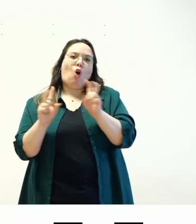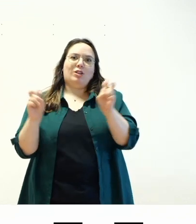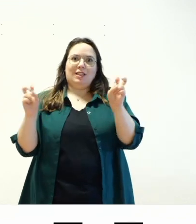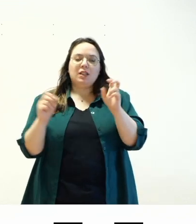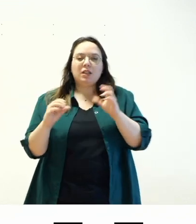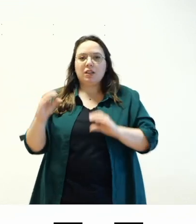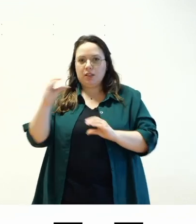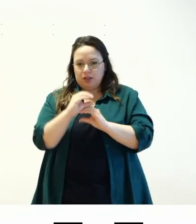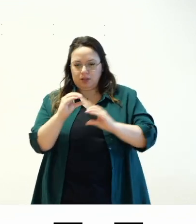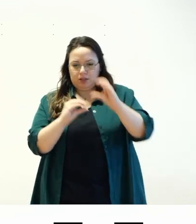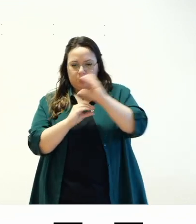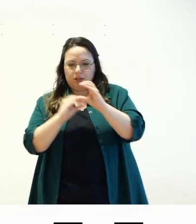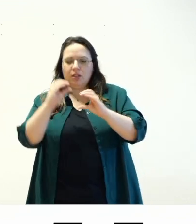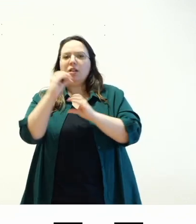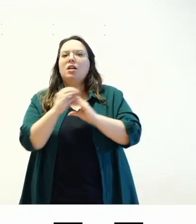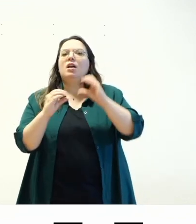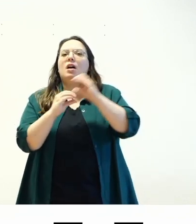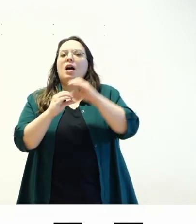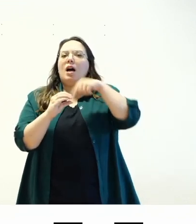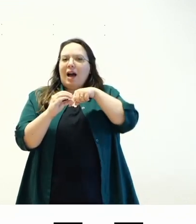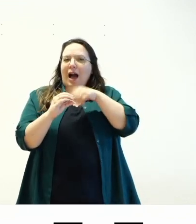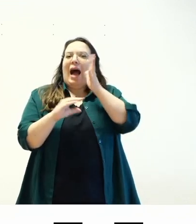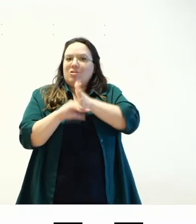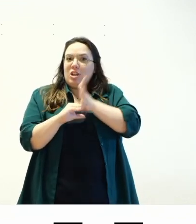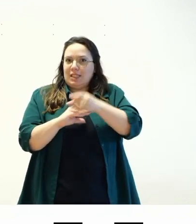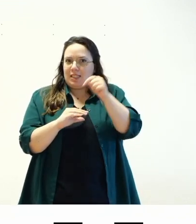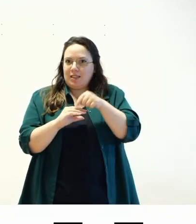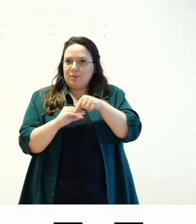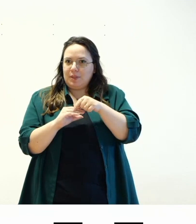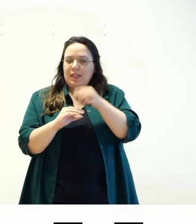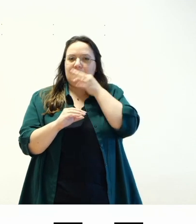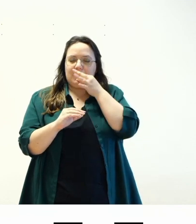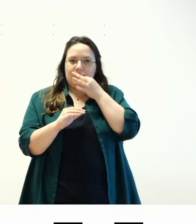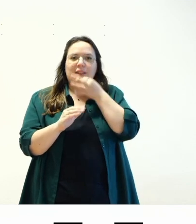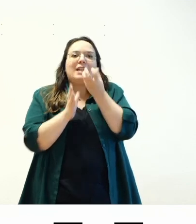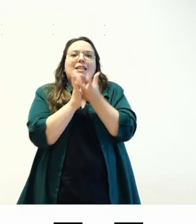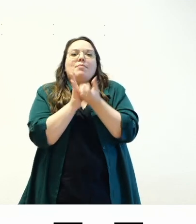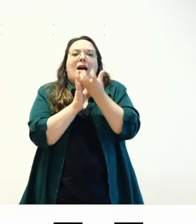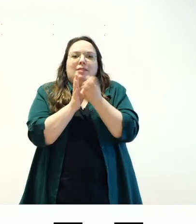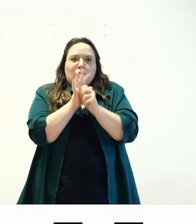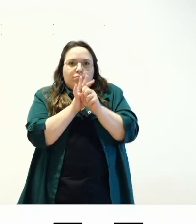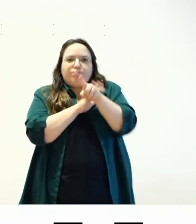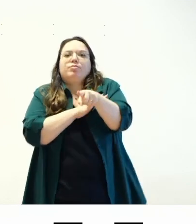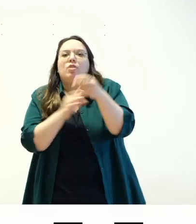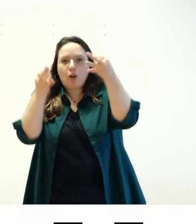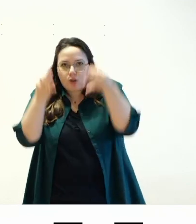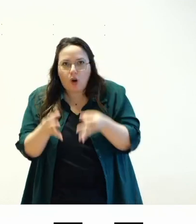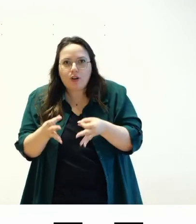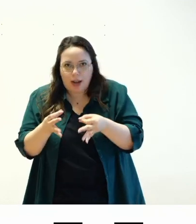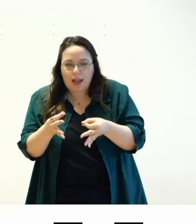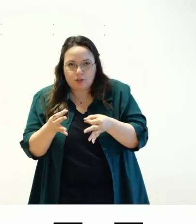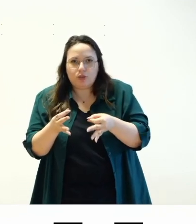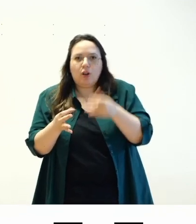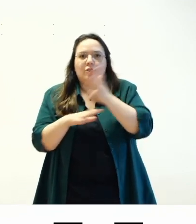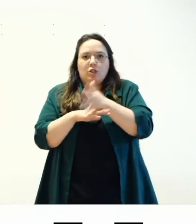che siano accessibili cioè sono sicuro che mi diano un output semanticamente corretto e corretto dal punto di vista dell